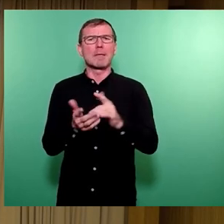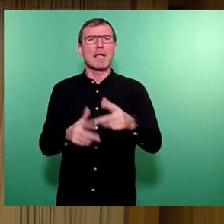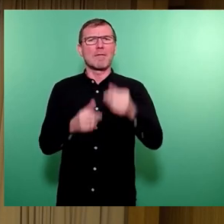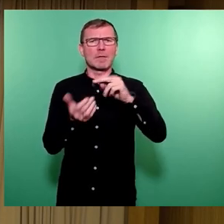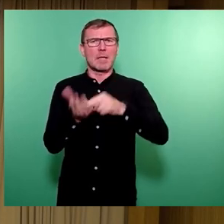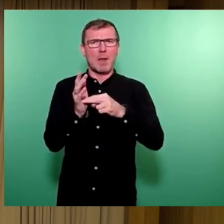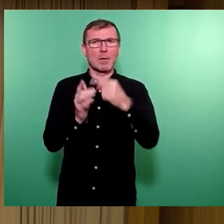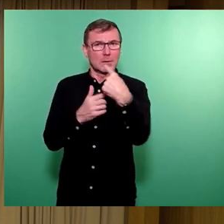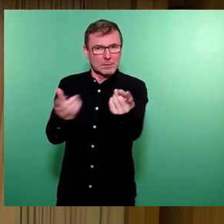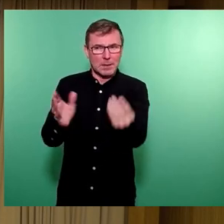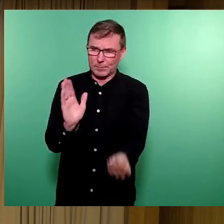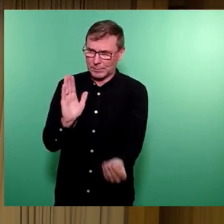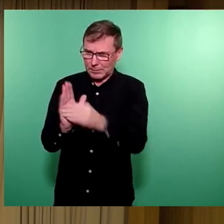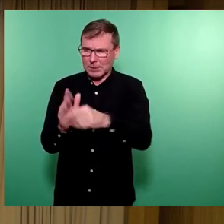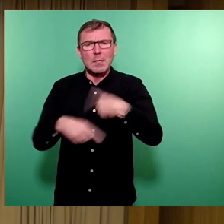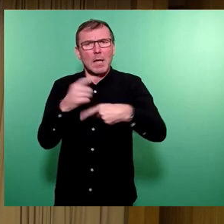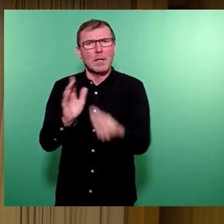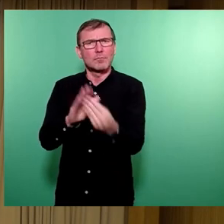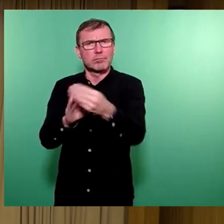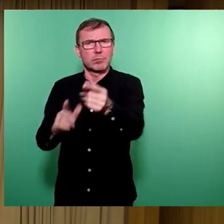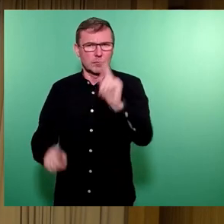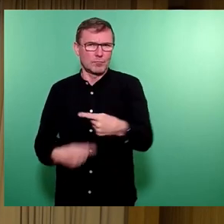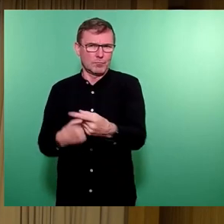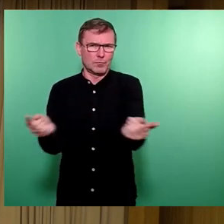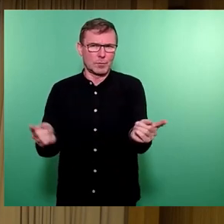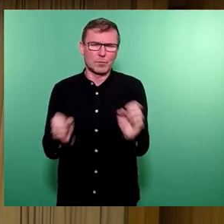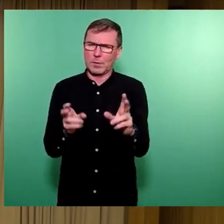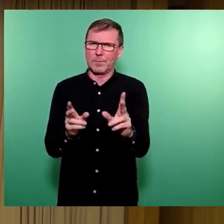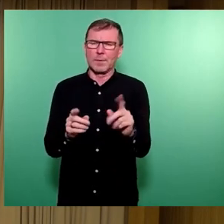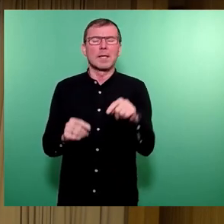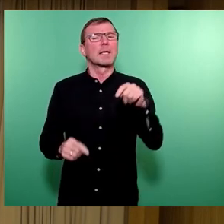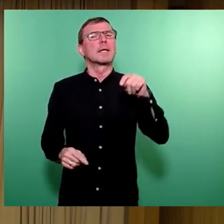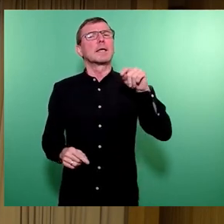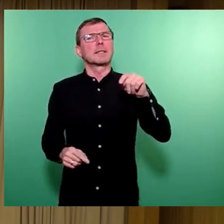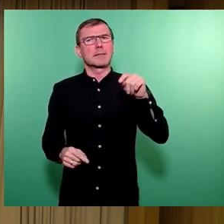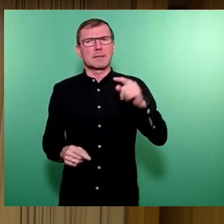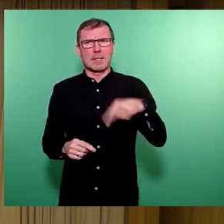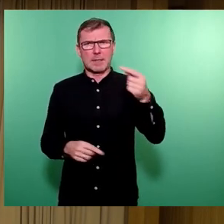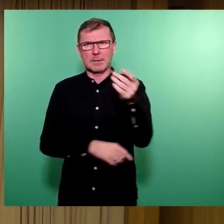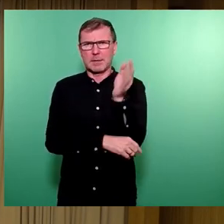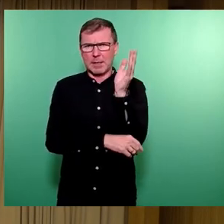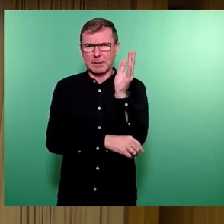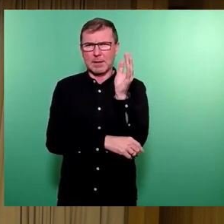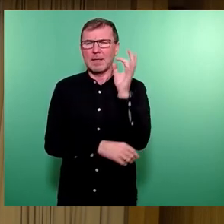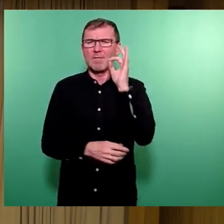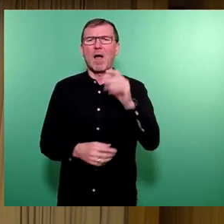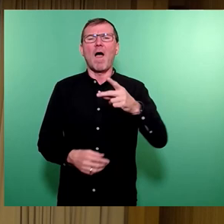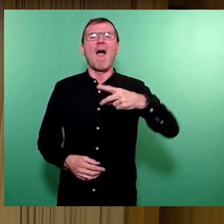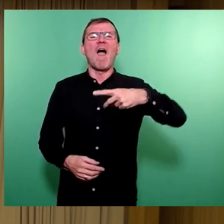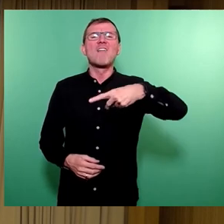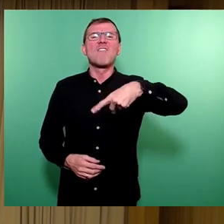wenn es dann eben entsprechend gewünscht ist. Wir sind bei der nächsten Rednerin, das ist Frau Filius-Jener und